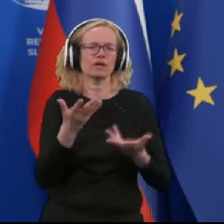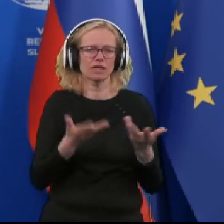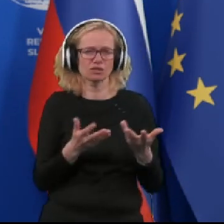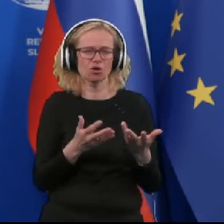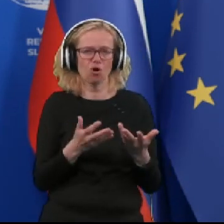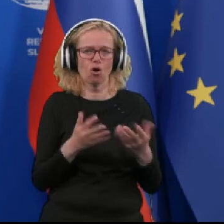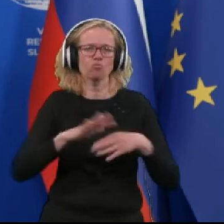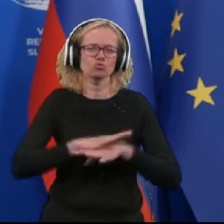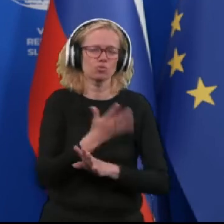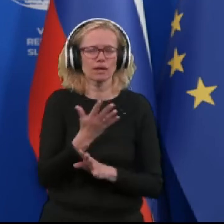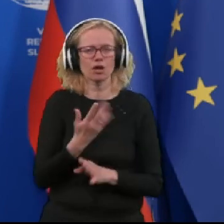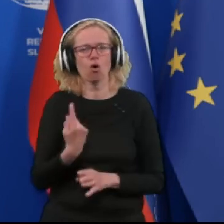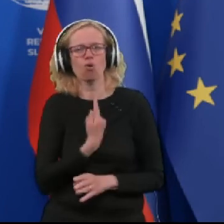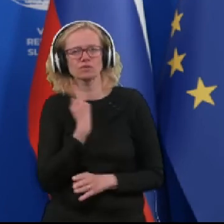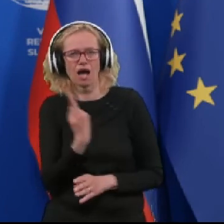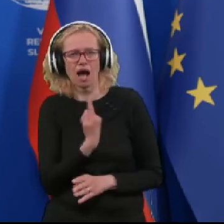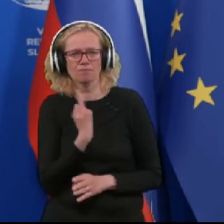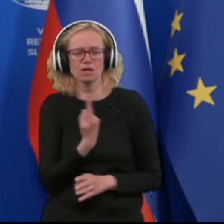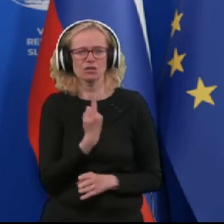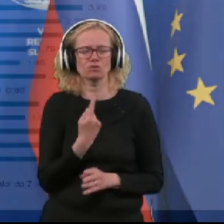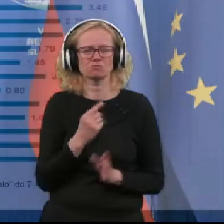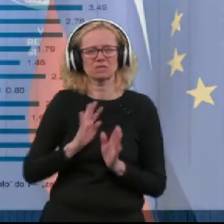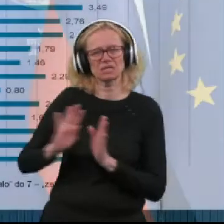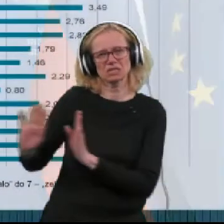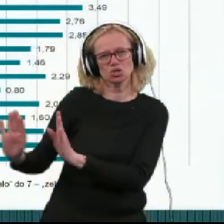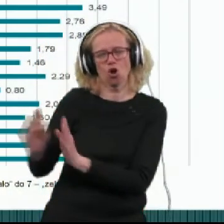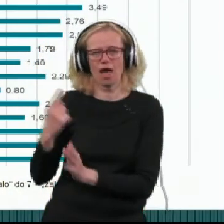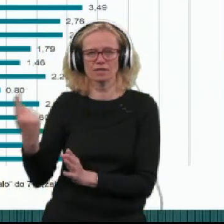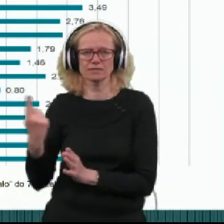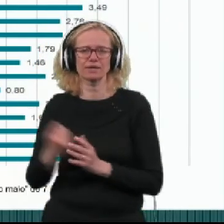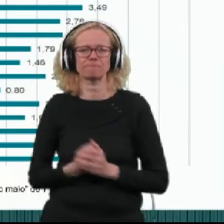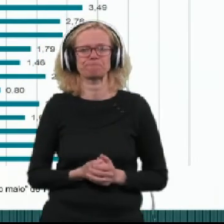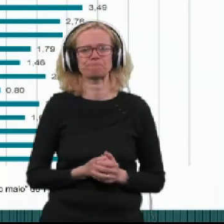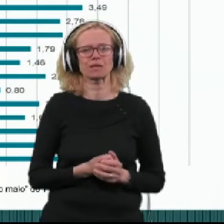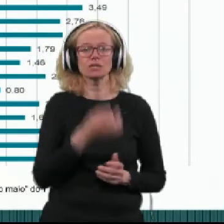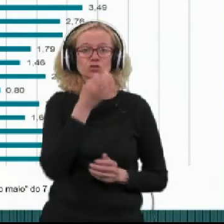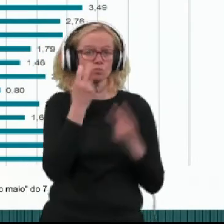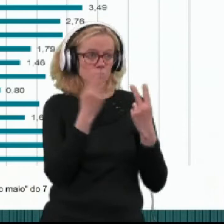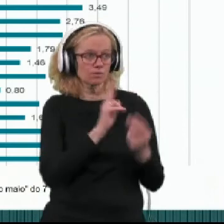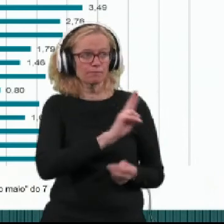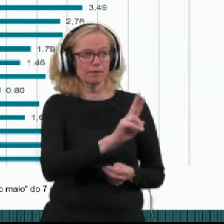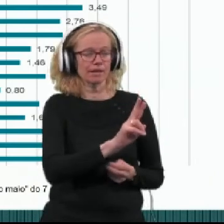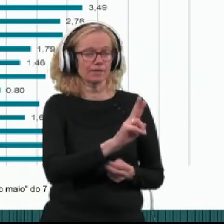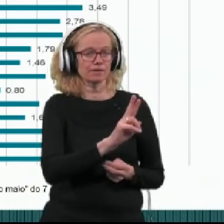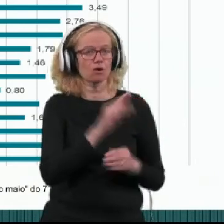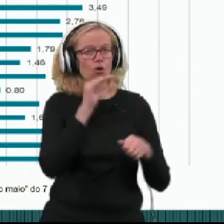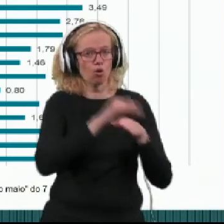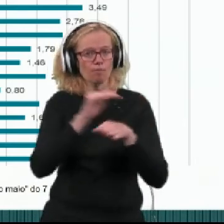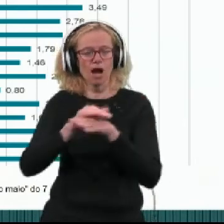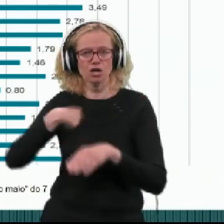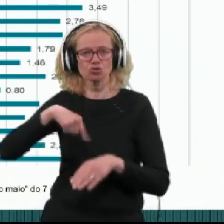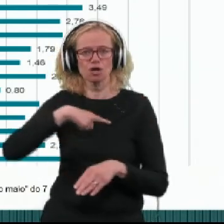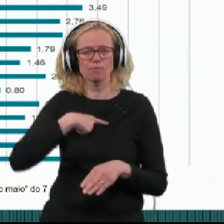občutke osamljenosti in izolacije. Če si pogledamo nadalje, pažamo tudi